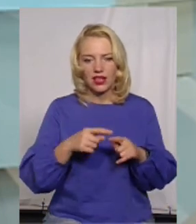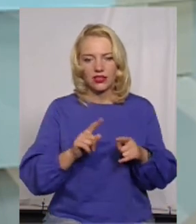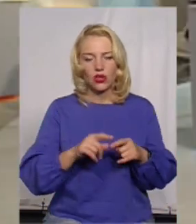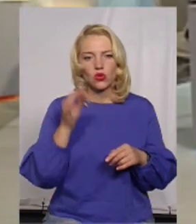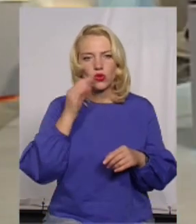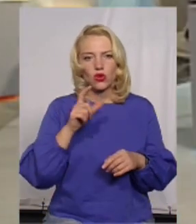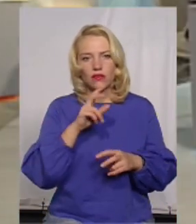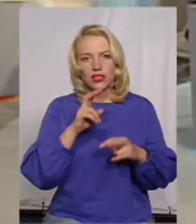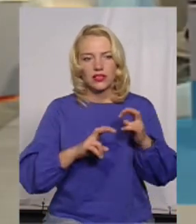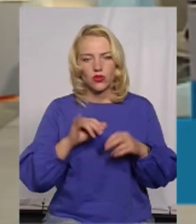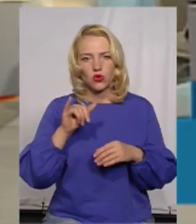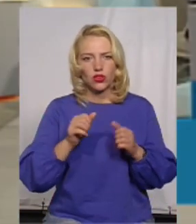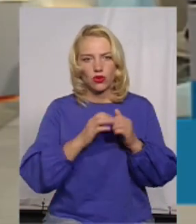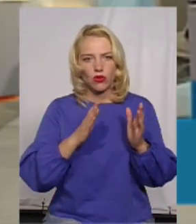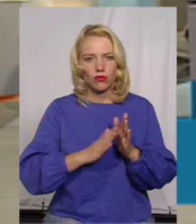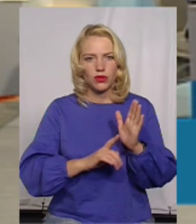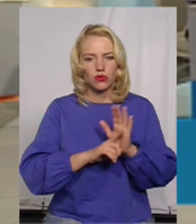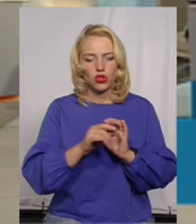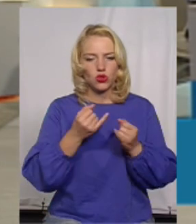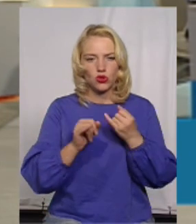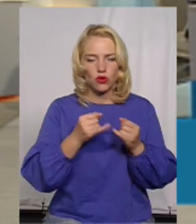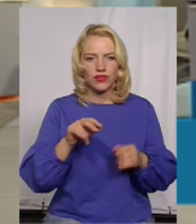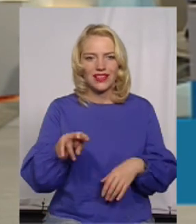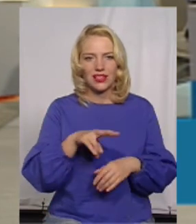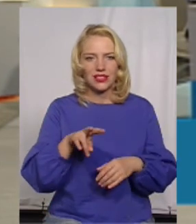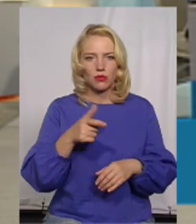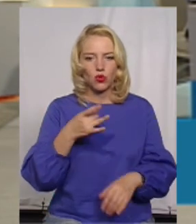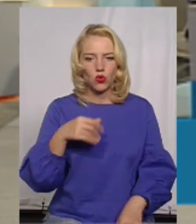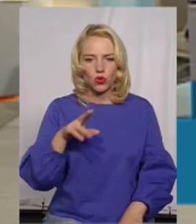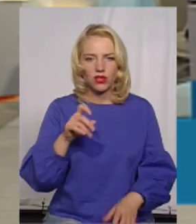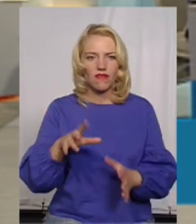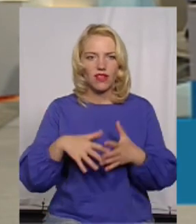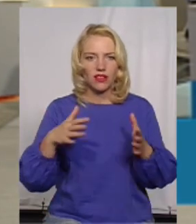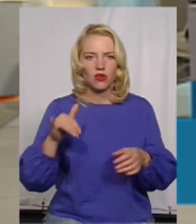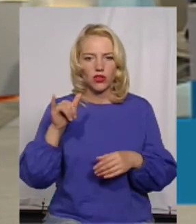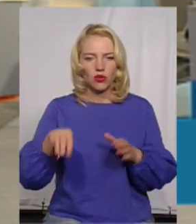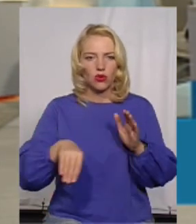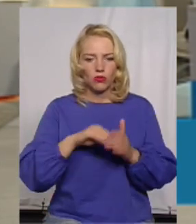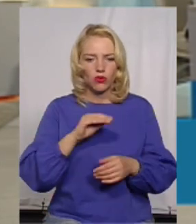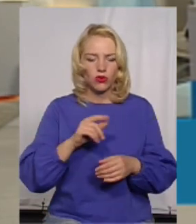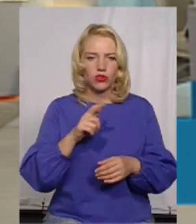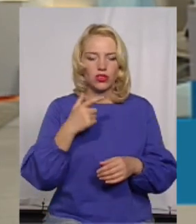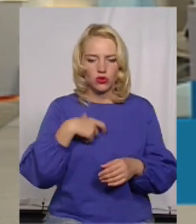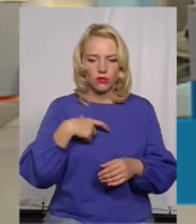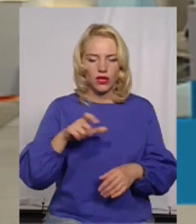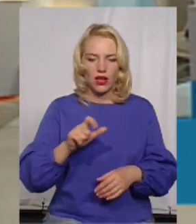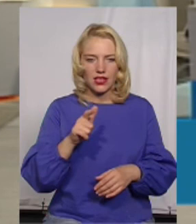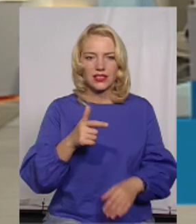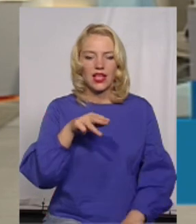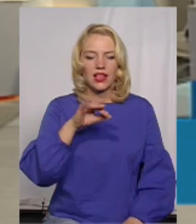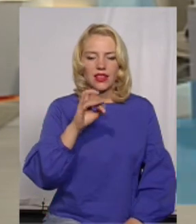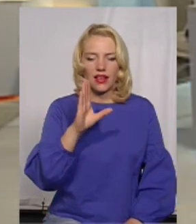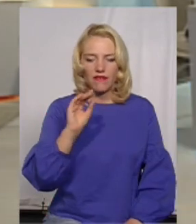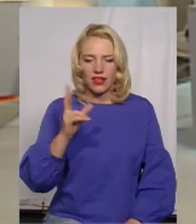заводи, в них обсяги починаються жовтень, листопад, грудень, дуже великі. От вони купують собі газ в травні і в червні, а потім в жовтні,